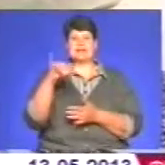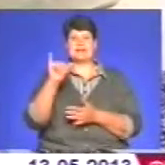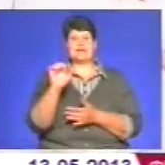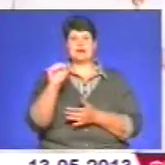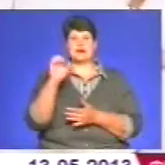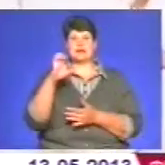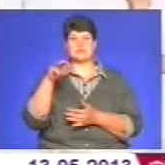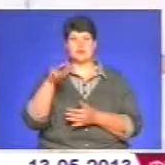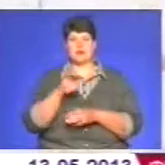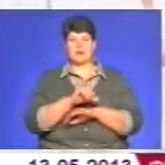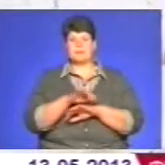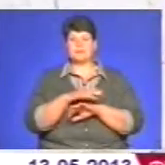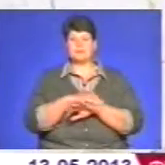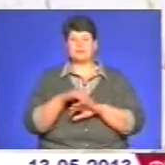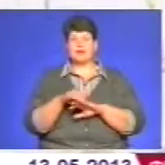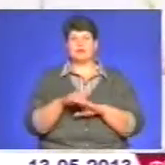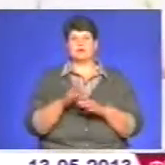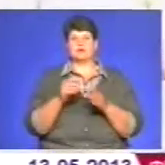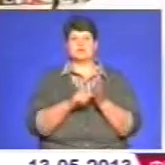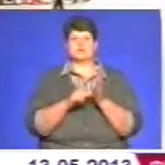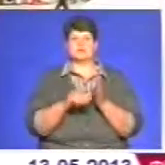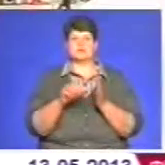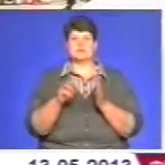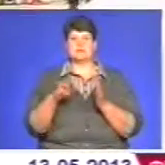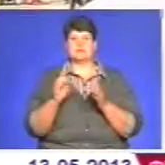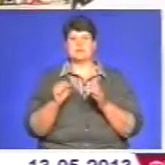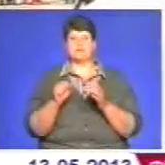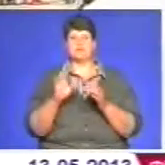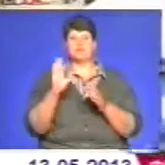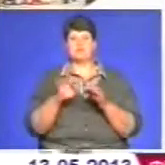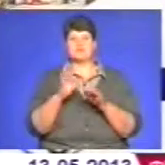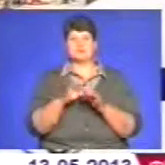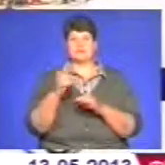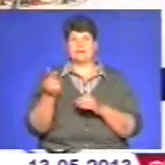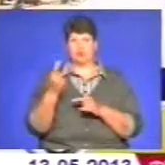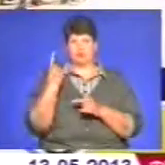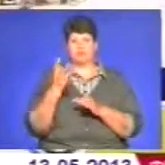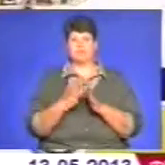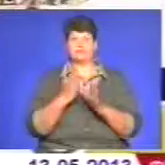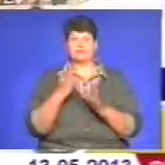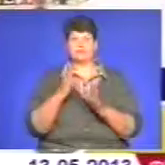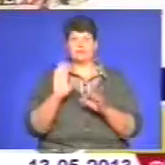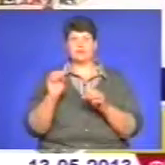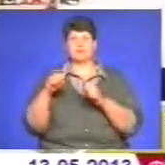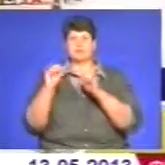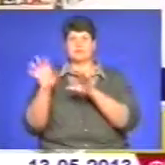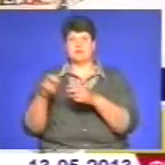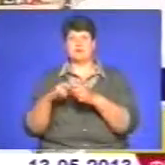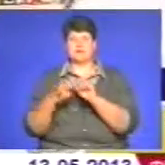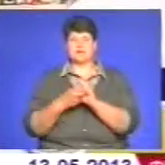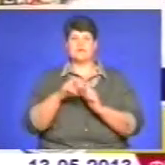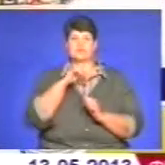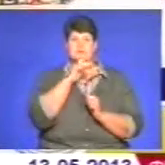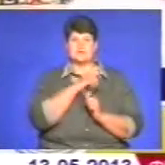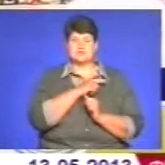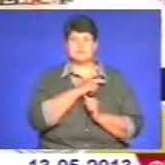довжина – 15 метрів, ширина – 60 сантиметрів. В першу чергу буде вишивати Тернопіль, потім я вдам Франківськ, Чернівці,